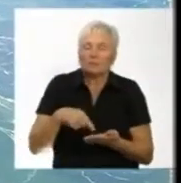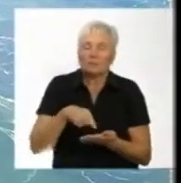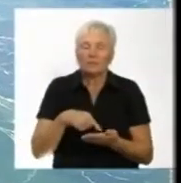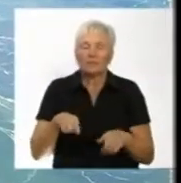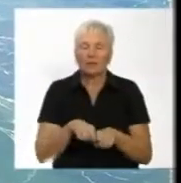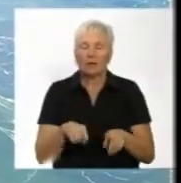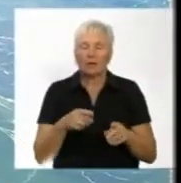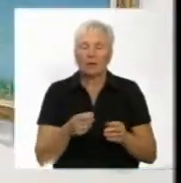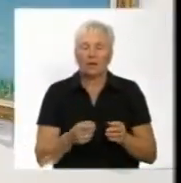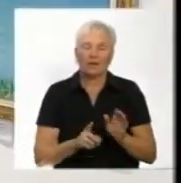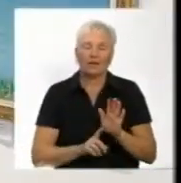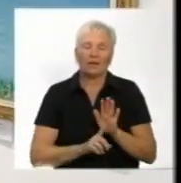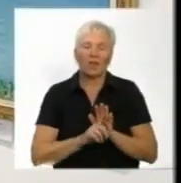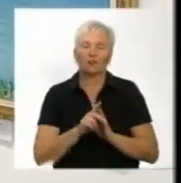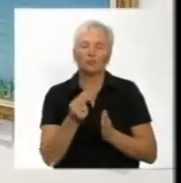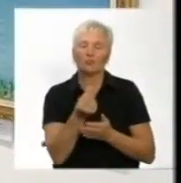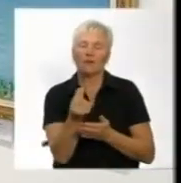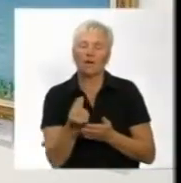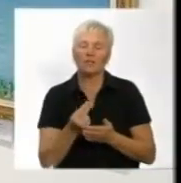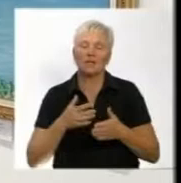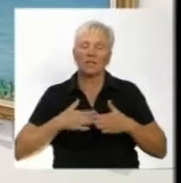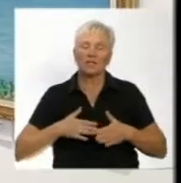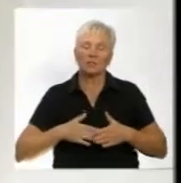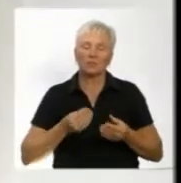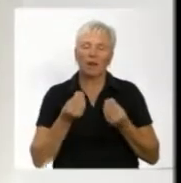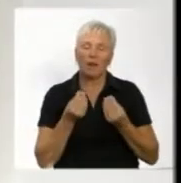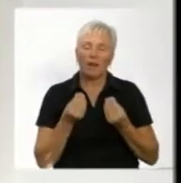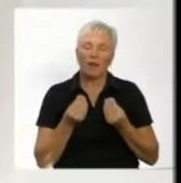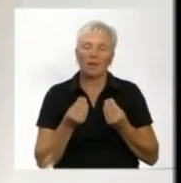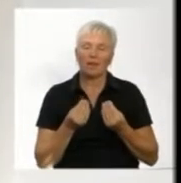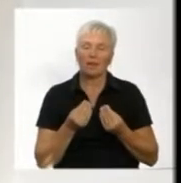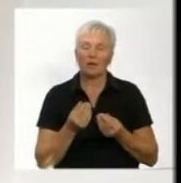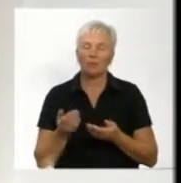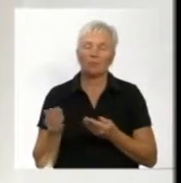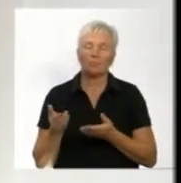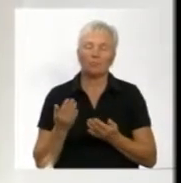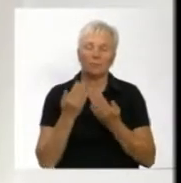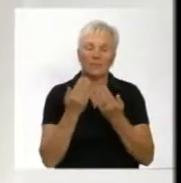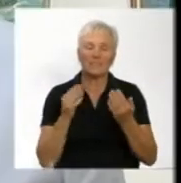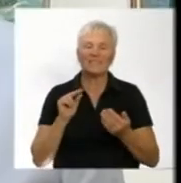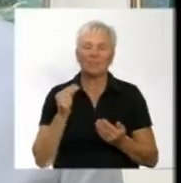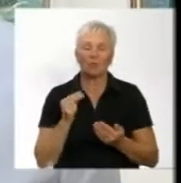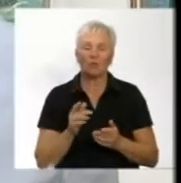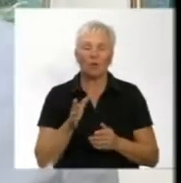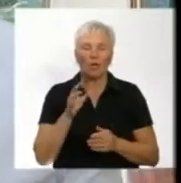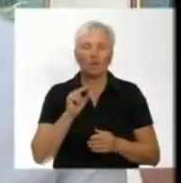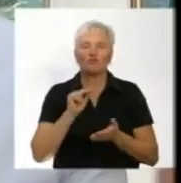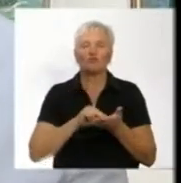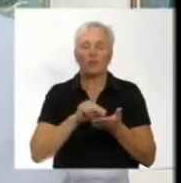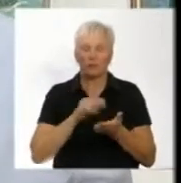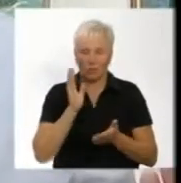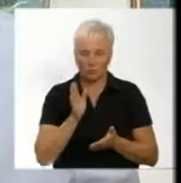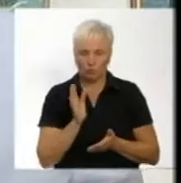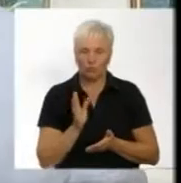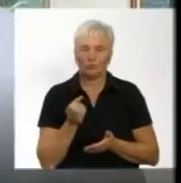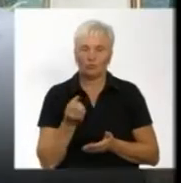народжується картина. Кримська сюїта – це всеукраїнський проєкт. В травні експозицію презентували в Чернігові згодом в Черкасах. Дуже має